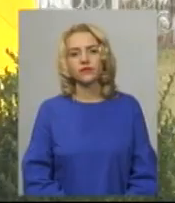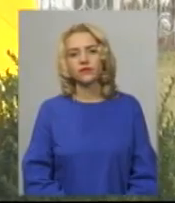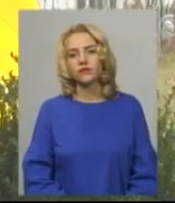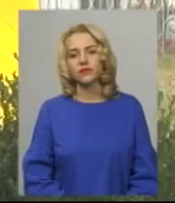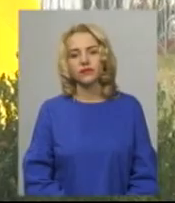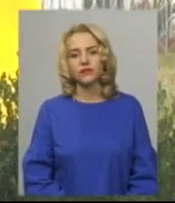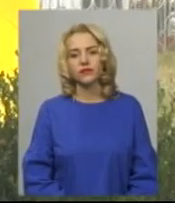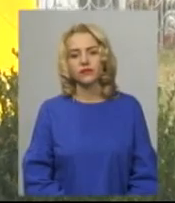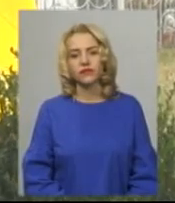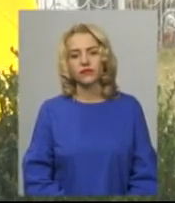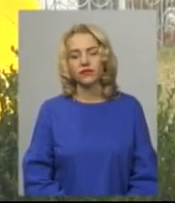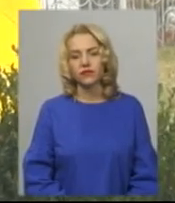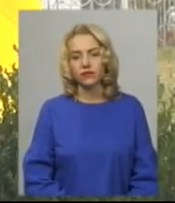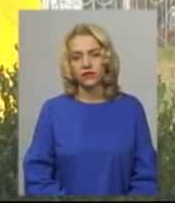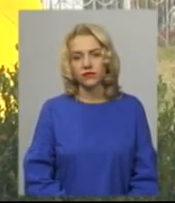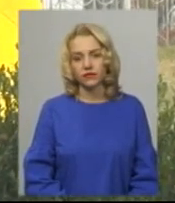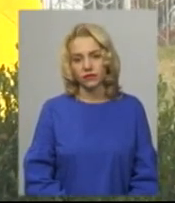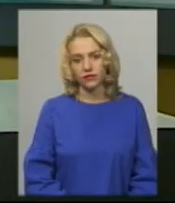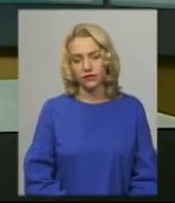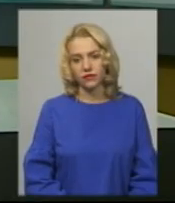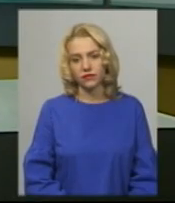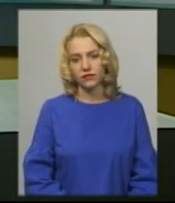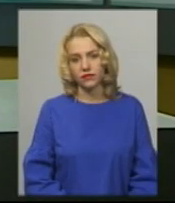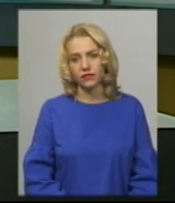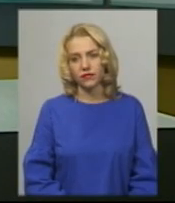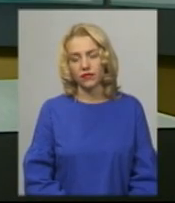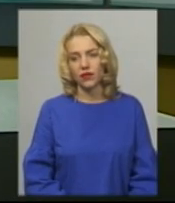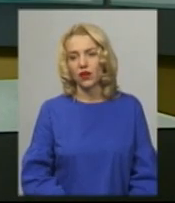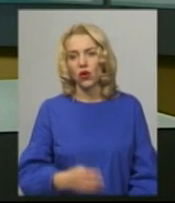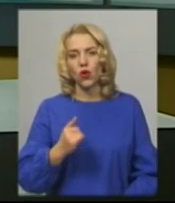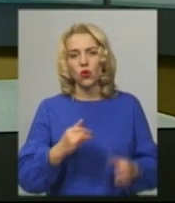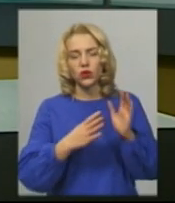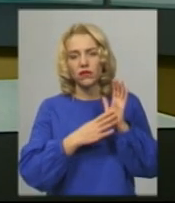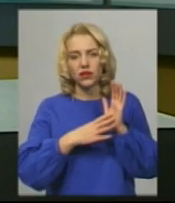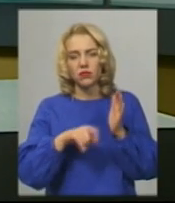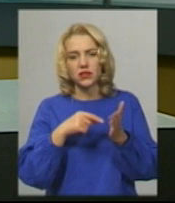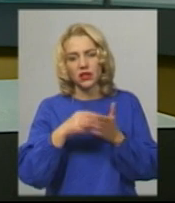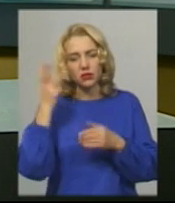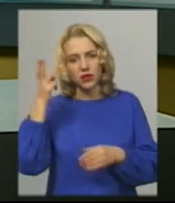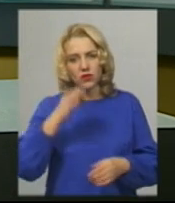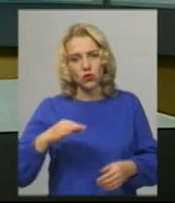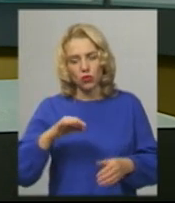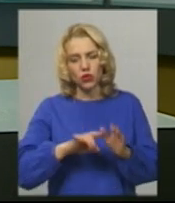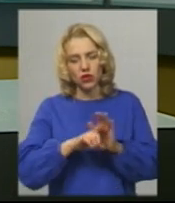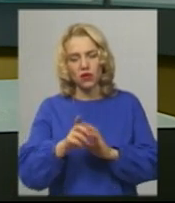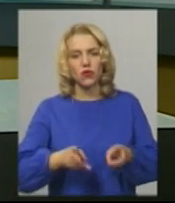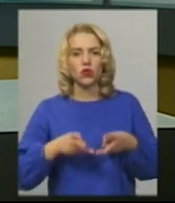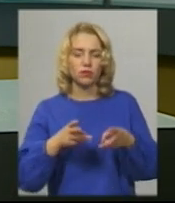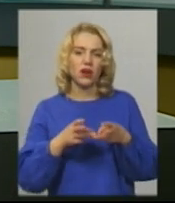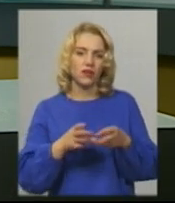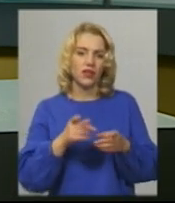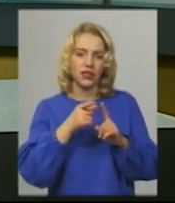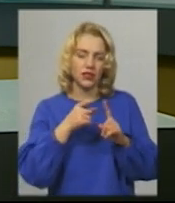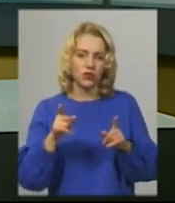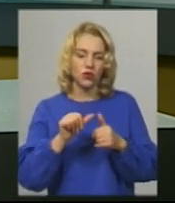Іван Мовчан. Новини на Суспільному. Хмельницький. У дев'яти містах Хмельницької області розпочався опалювальний сезон,